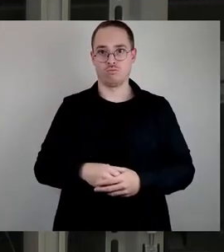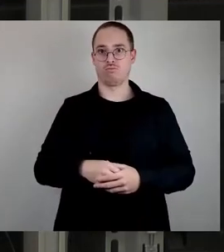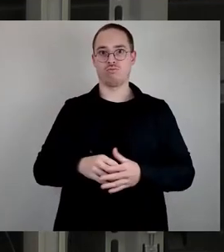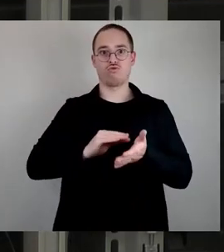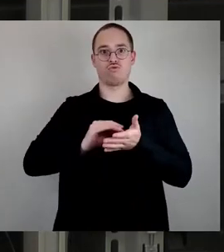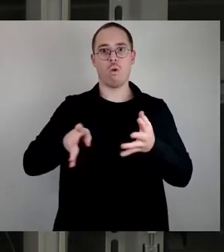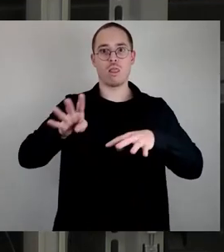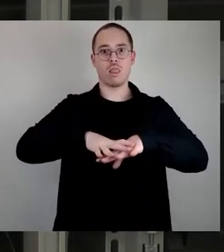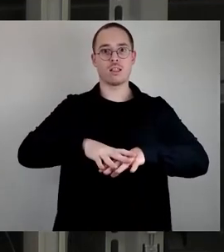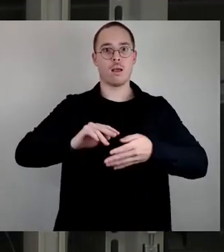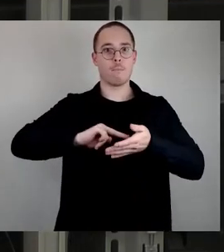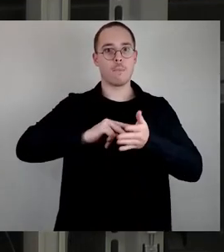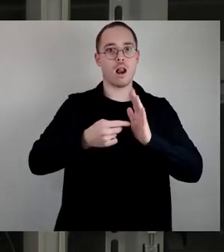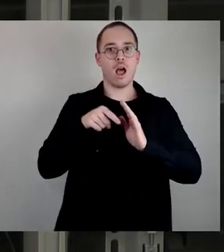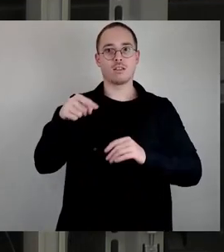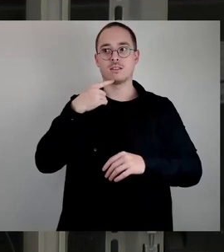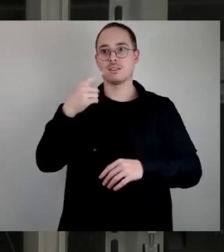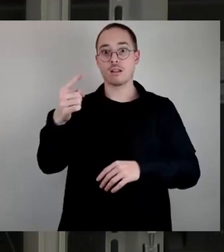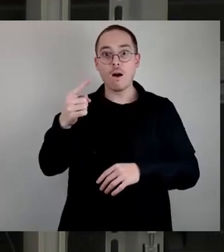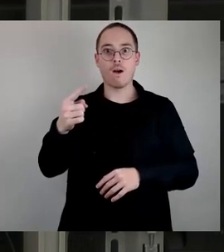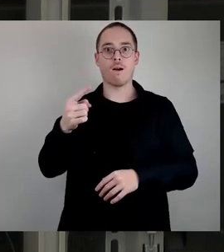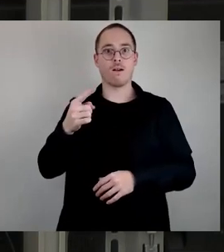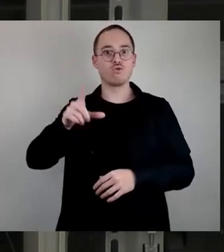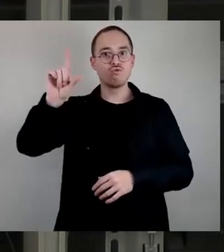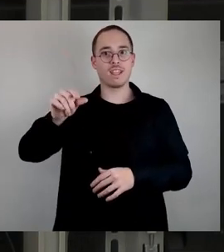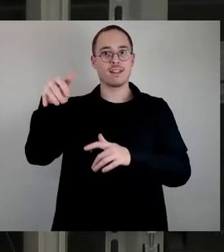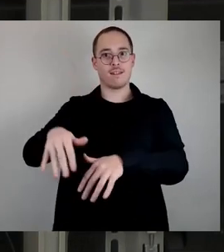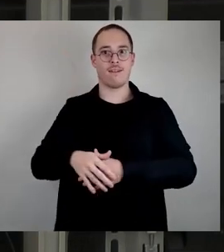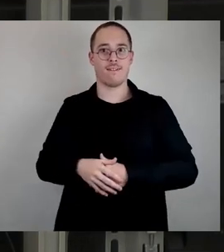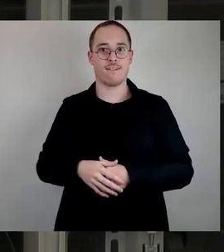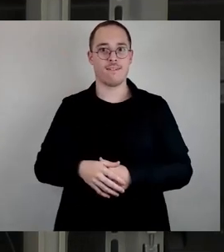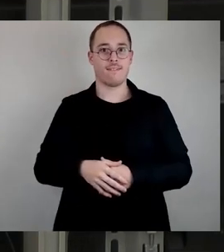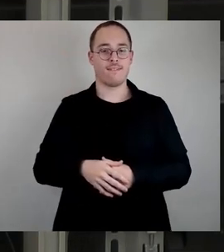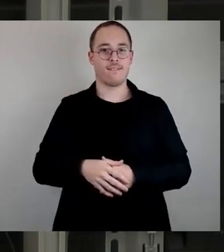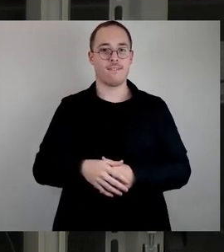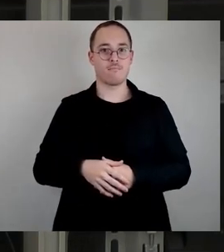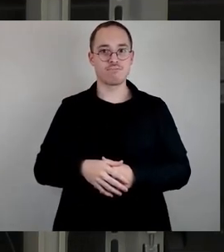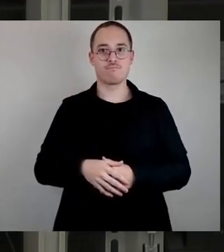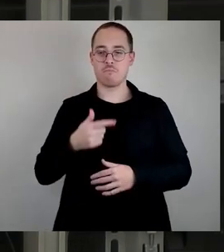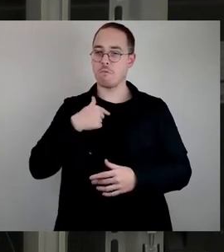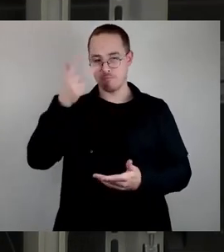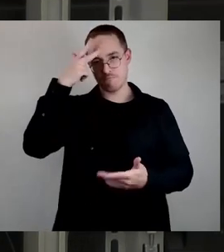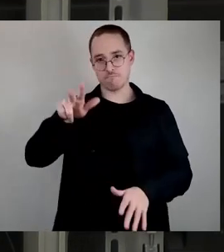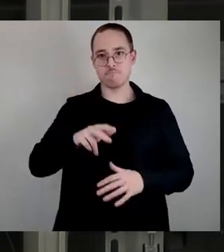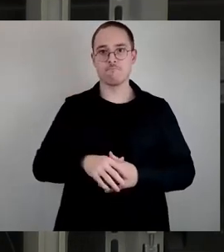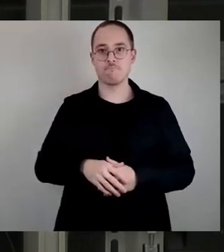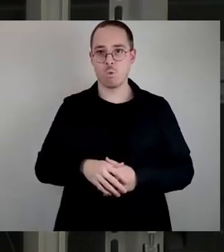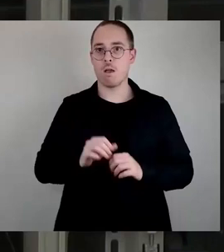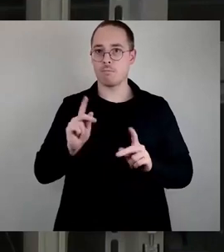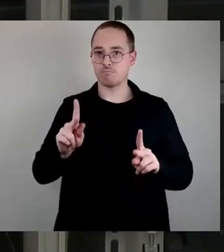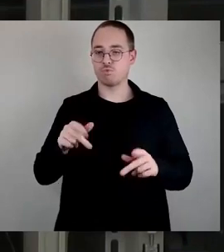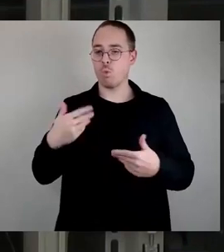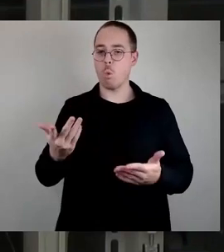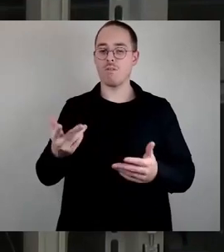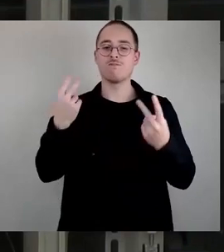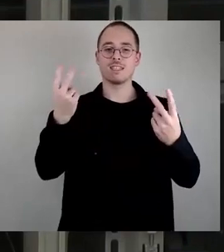es ein Kapazitätsdefizit gibt. Und es wird auch anerkannt, und das ist erstmal die wichtige Grundlage, um überhaupt reagieren zu können. Denn wenn man